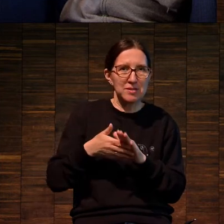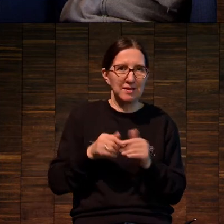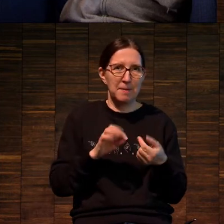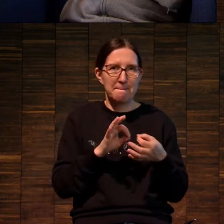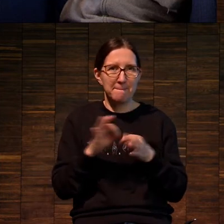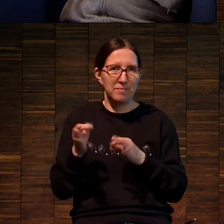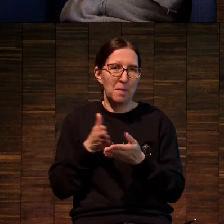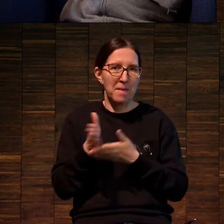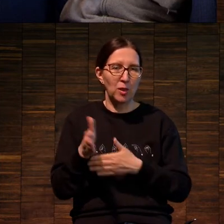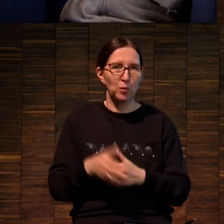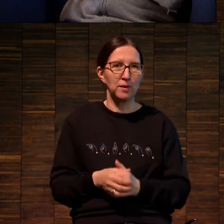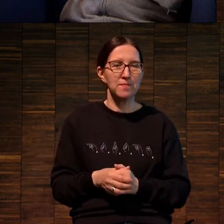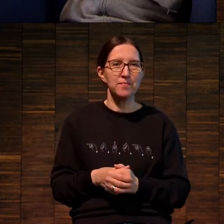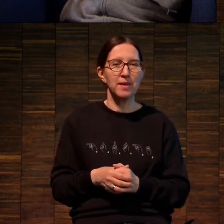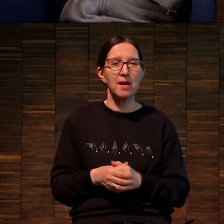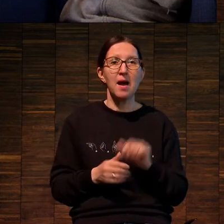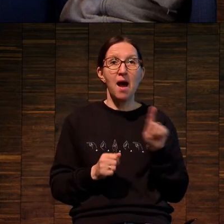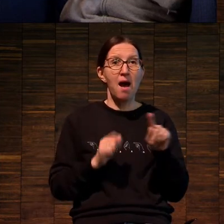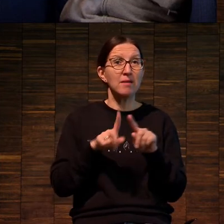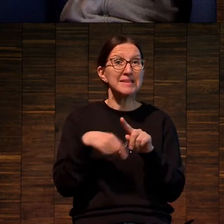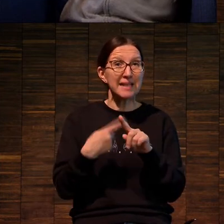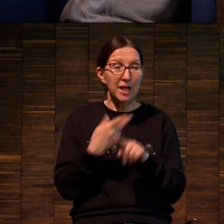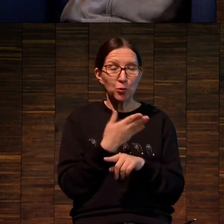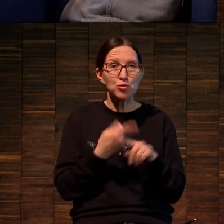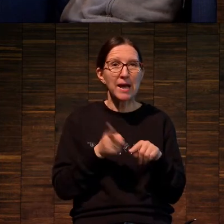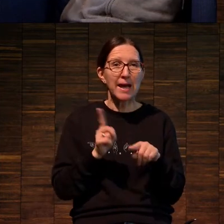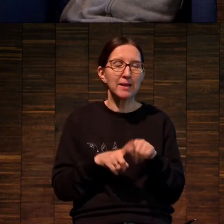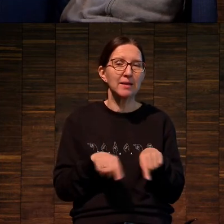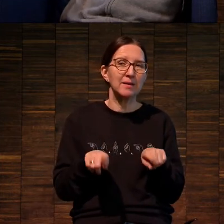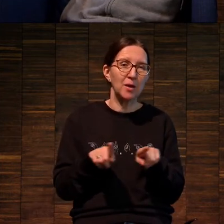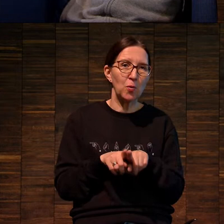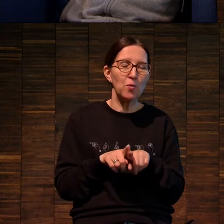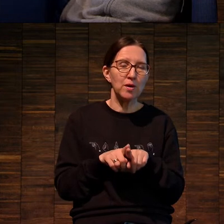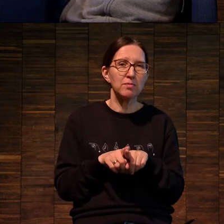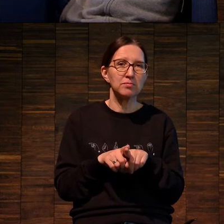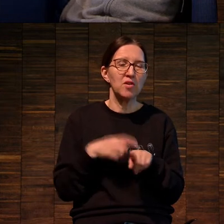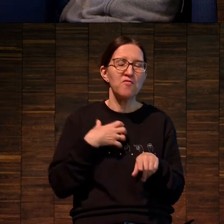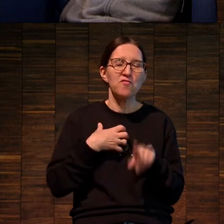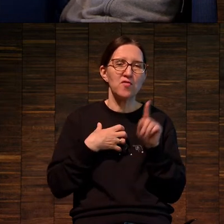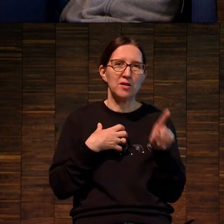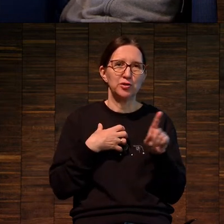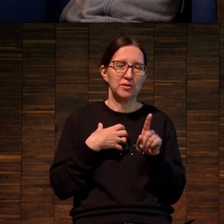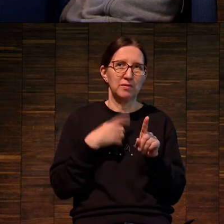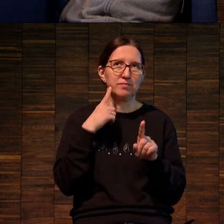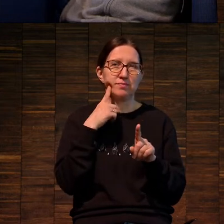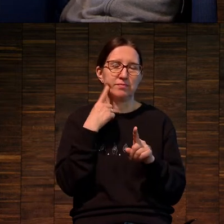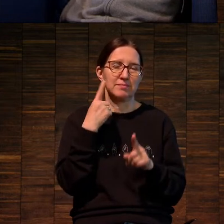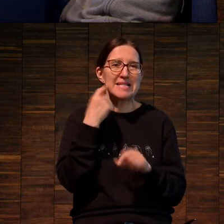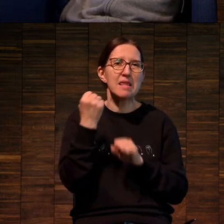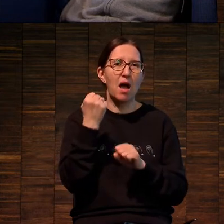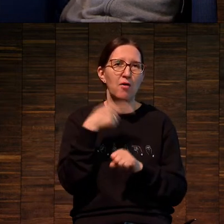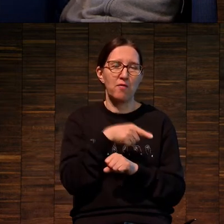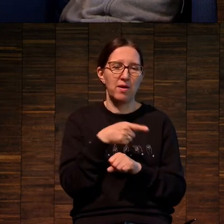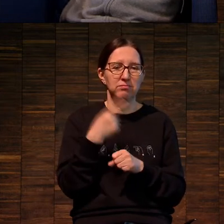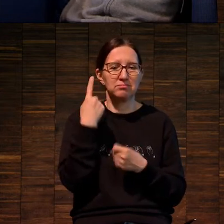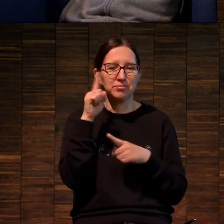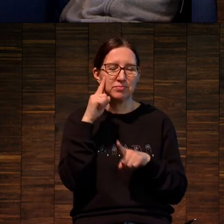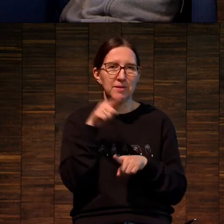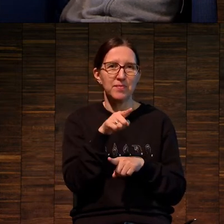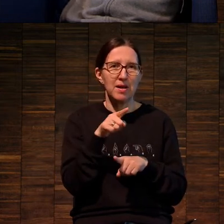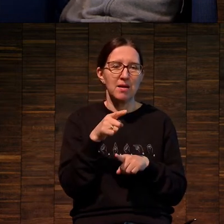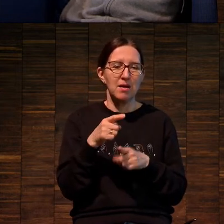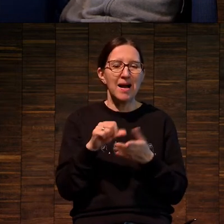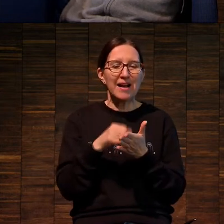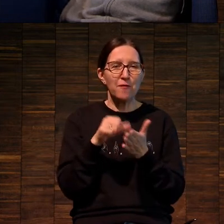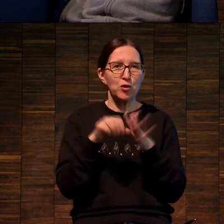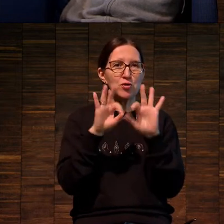А это такое, я бы сказал, краеугольное произведение графического искусства, которое во многом от